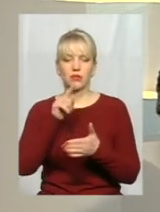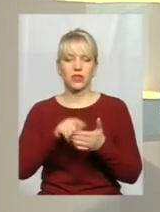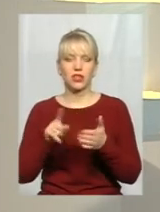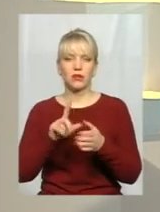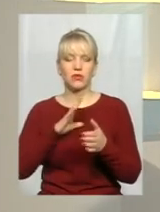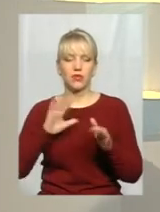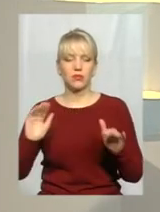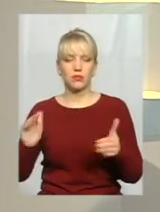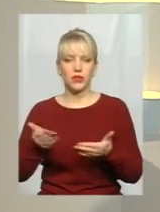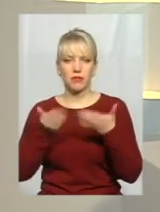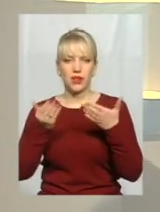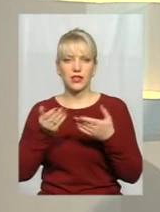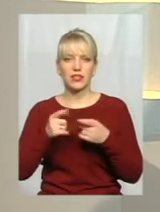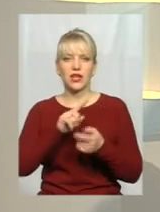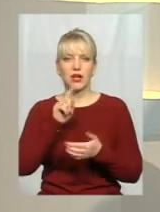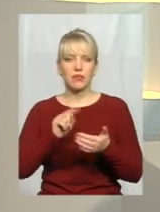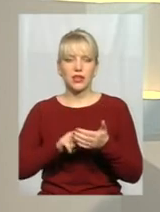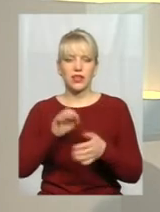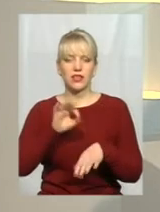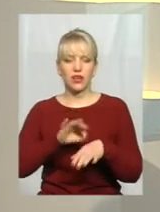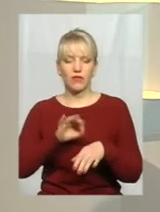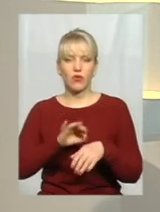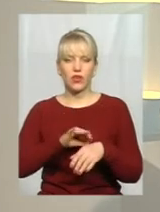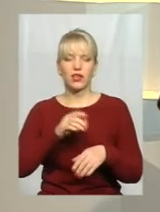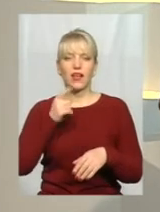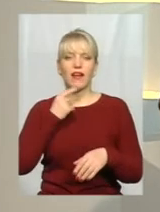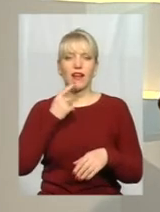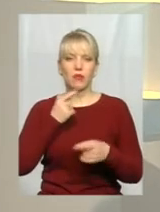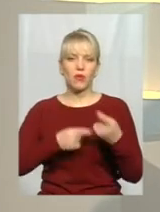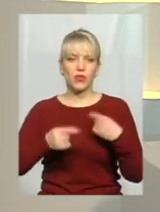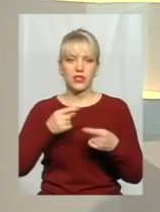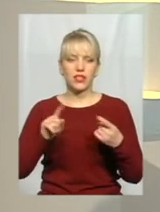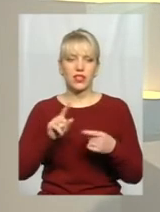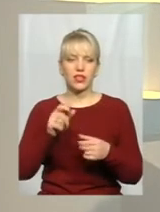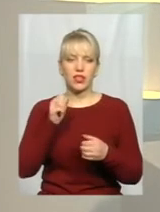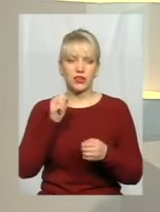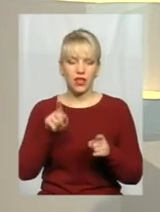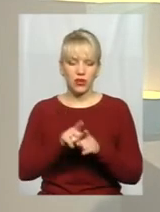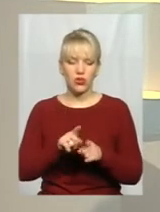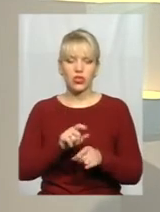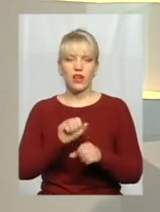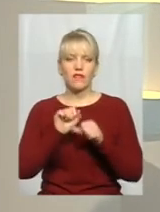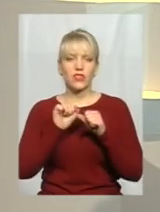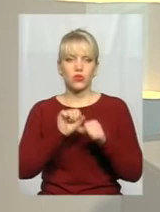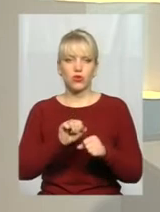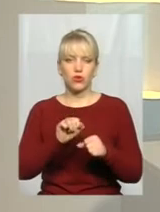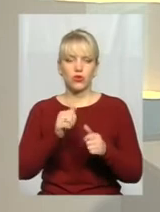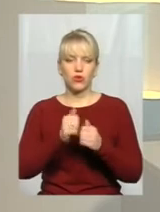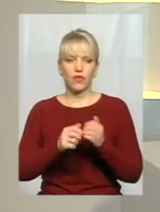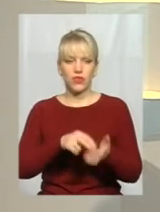підніматися, питання хворих гемодіалізу, які також відстоюють кожну сесію, і вони не блокують їхні рішення.